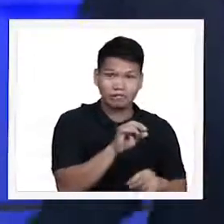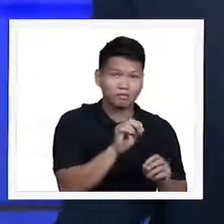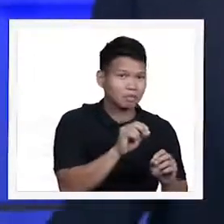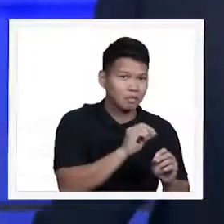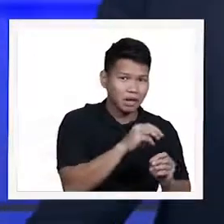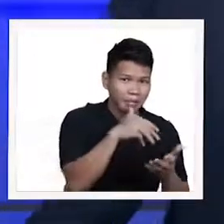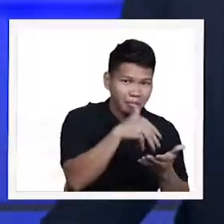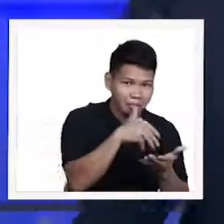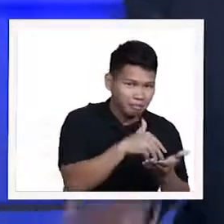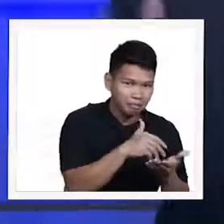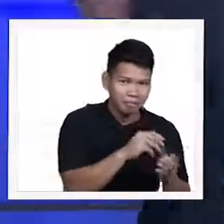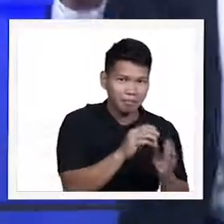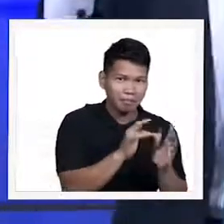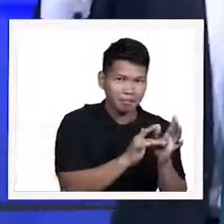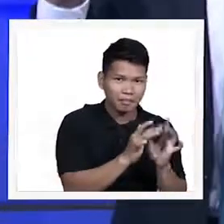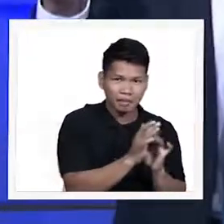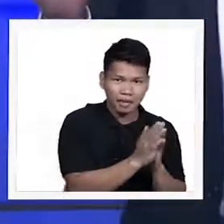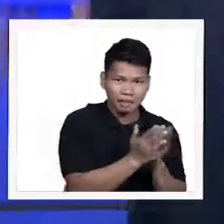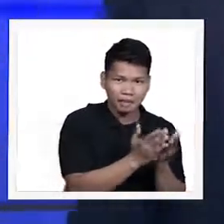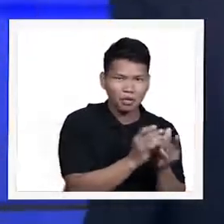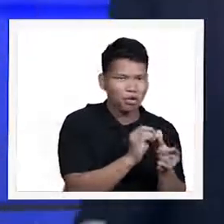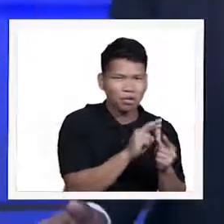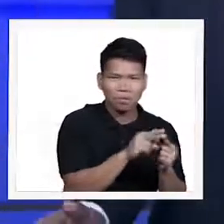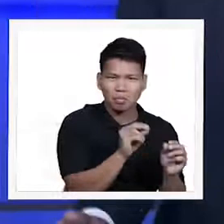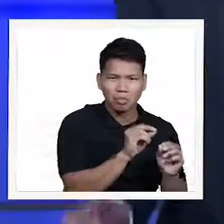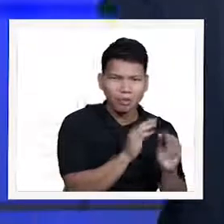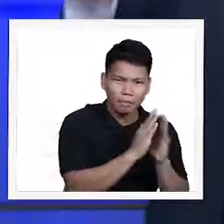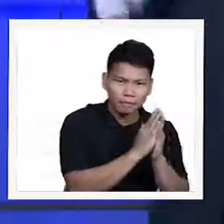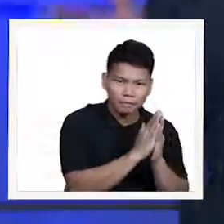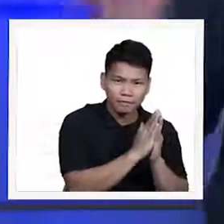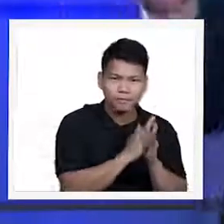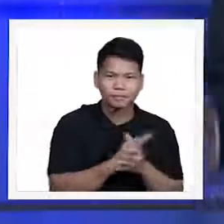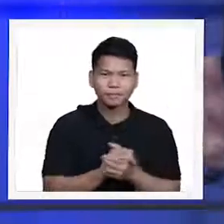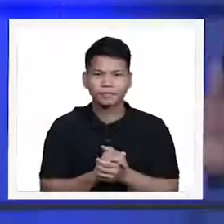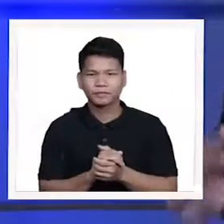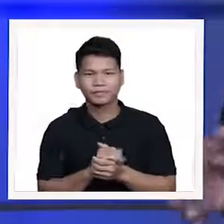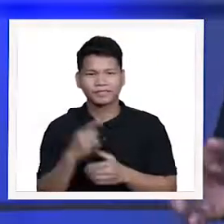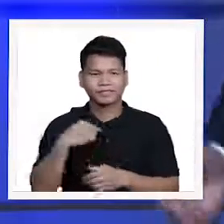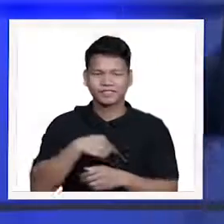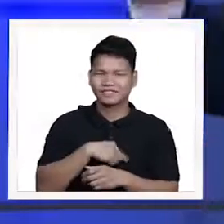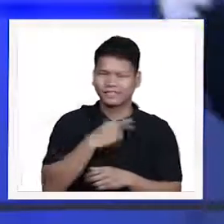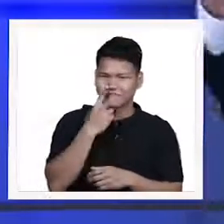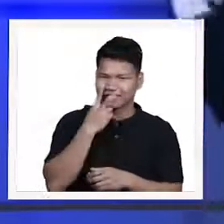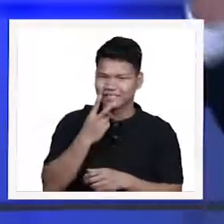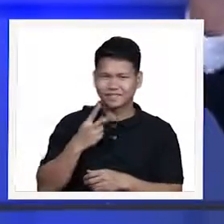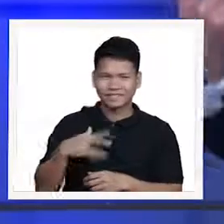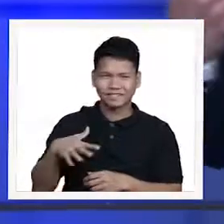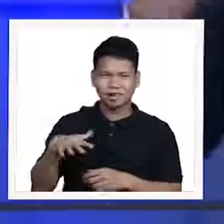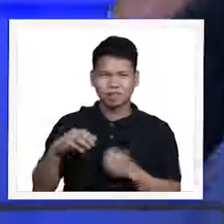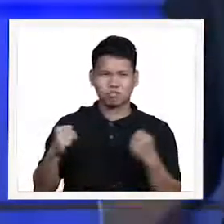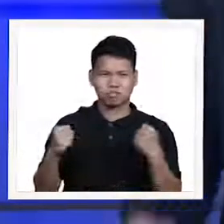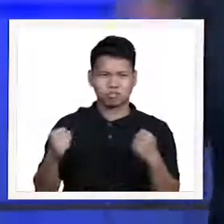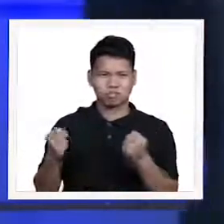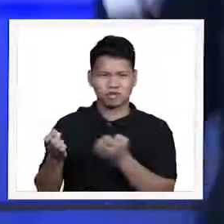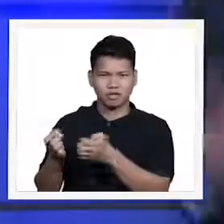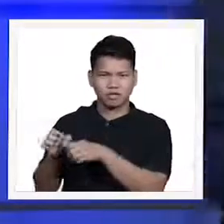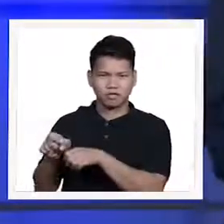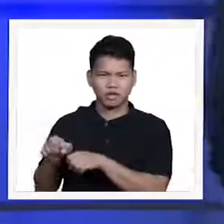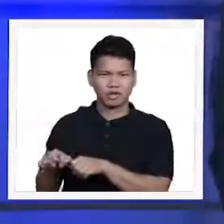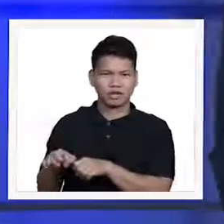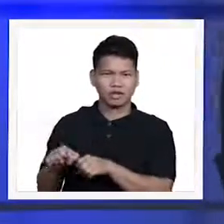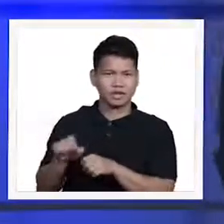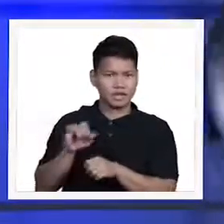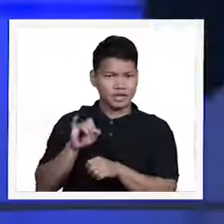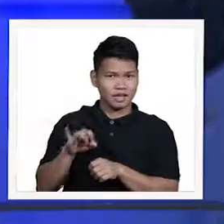na mga kaibigan, minamahal na mga kapatid, makikita po natin dito ang napakalaking epekto ng